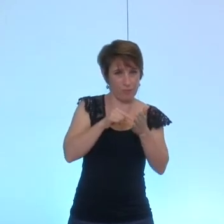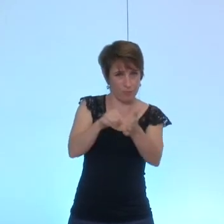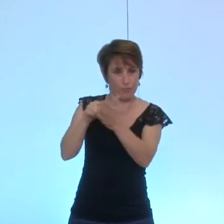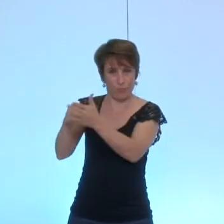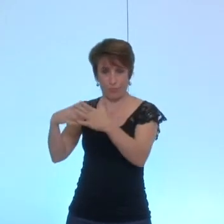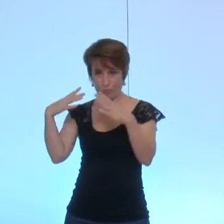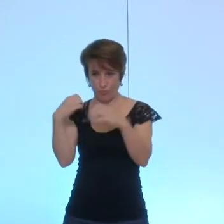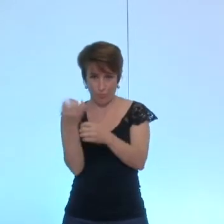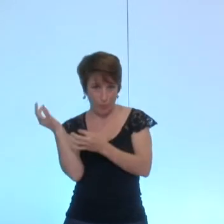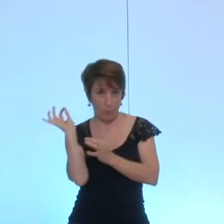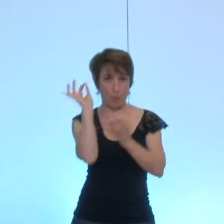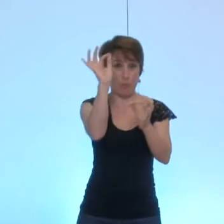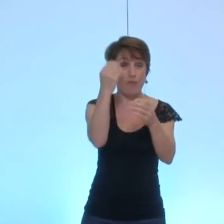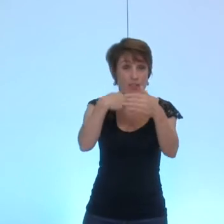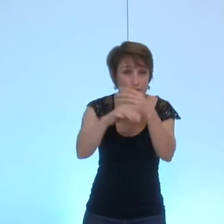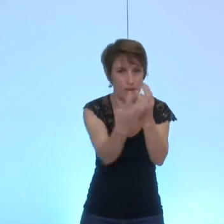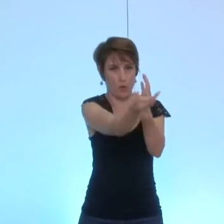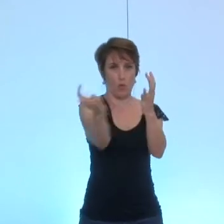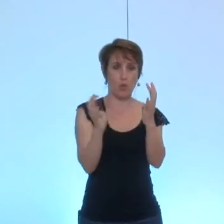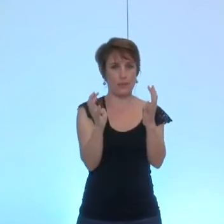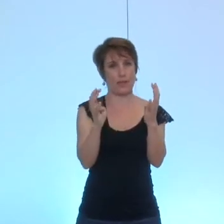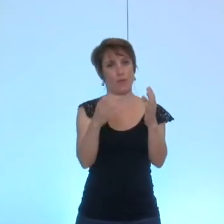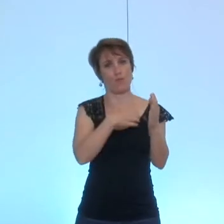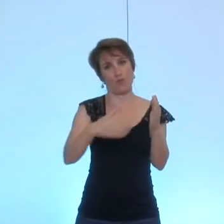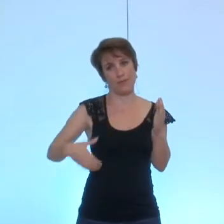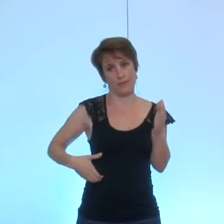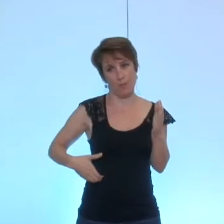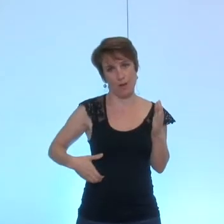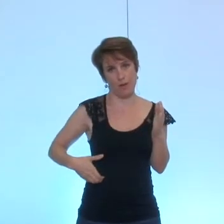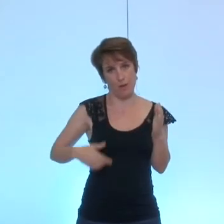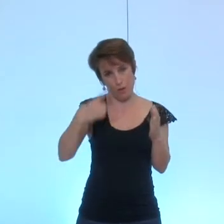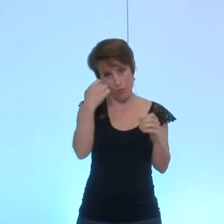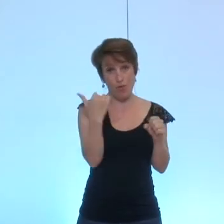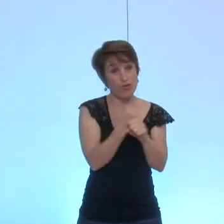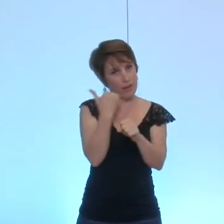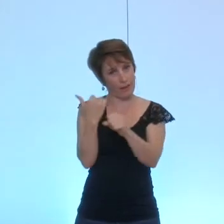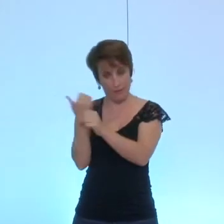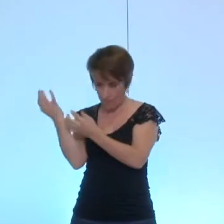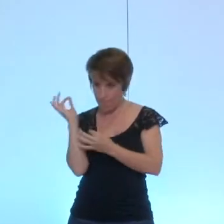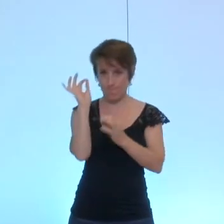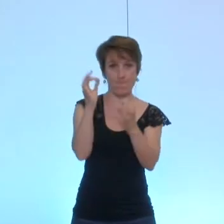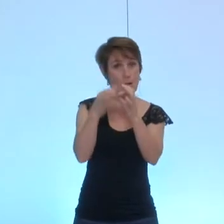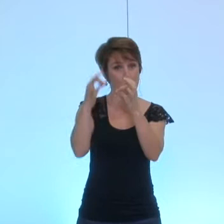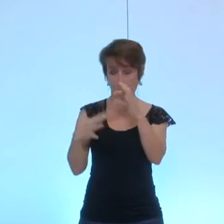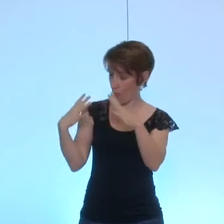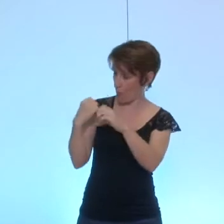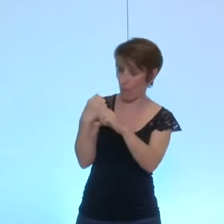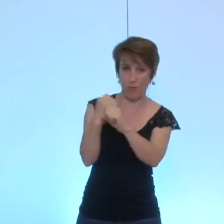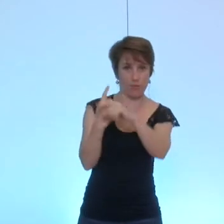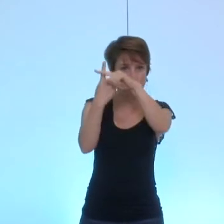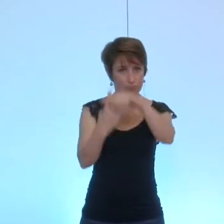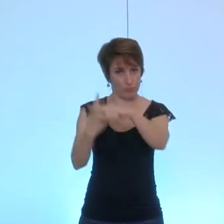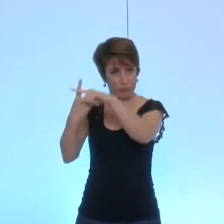en conseil municipal au titre de chaque année civile c'est un